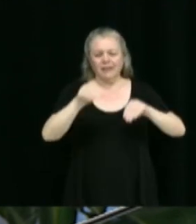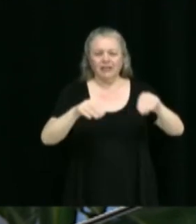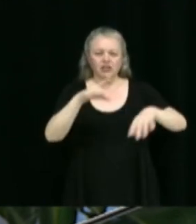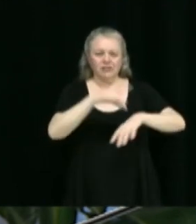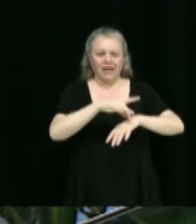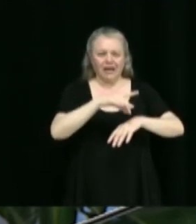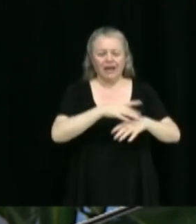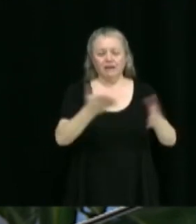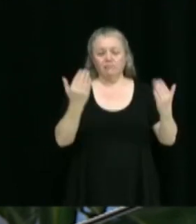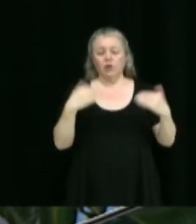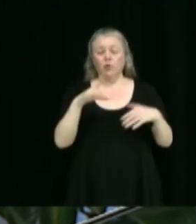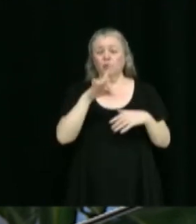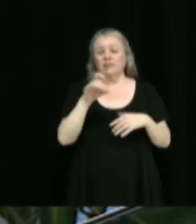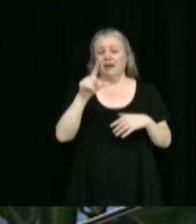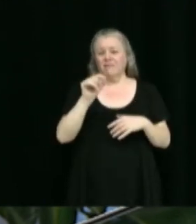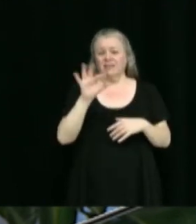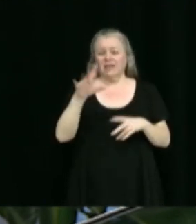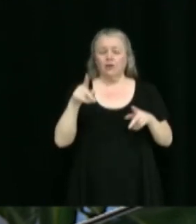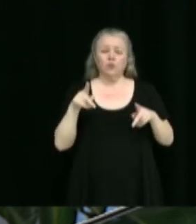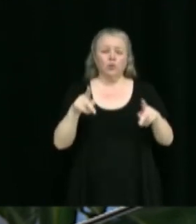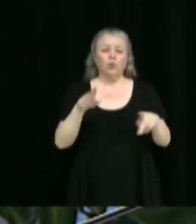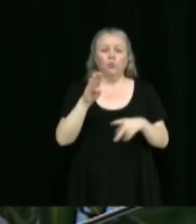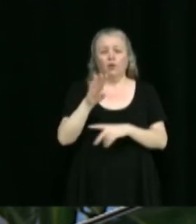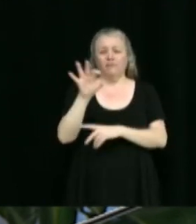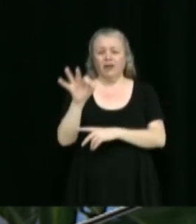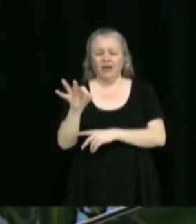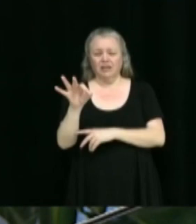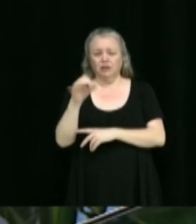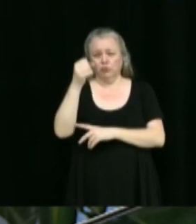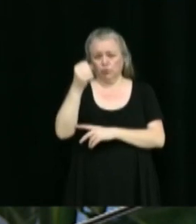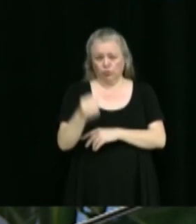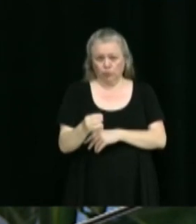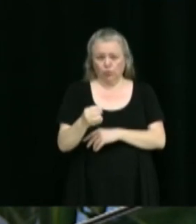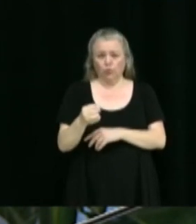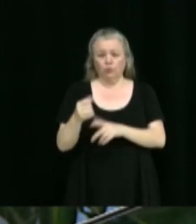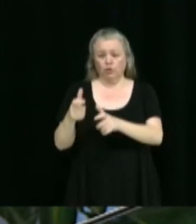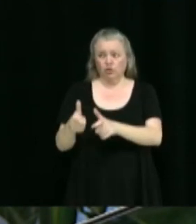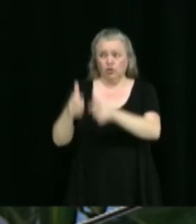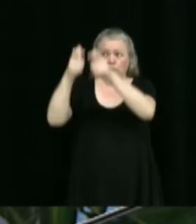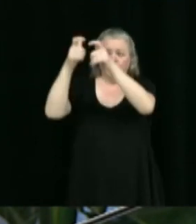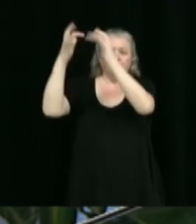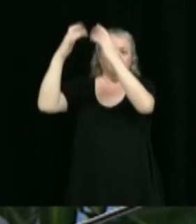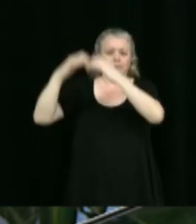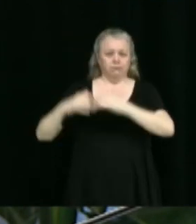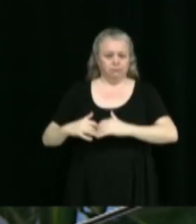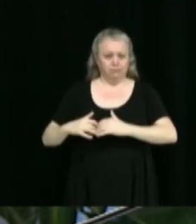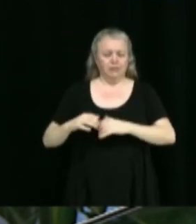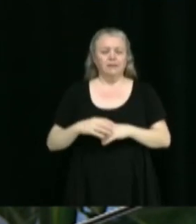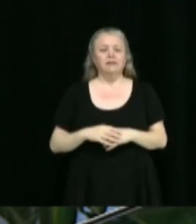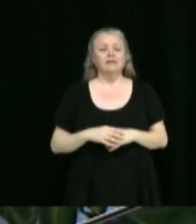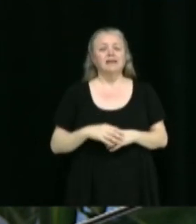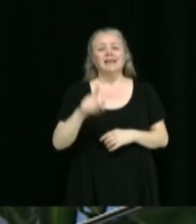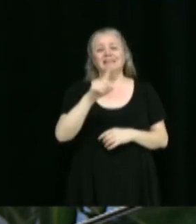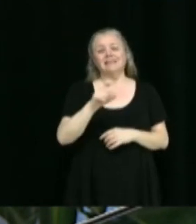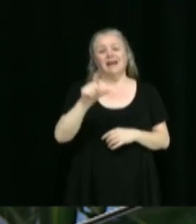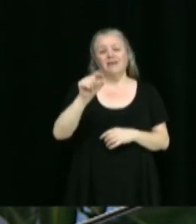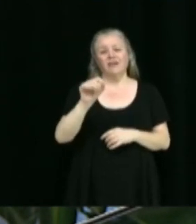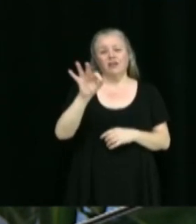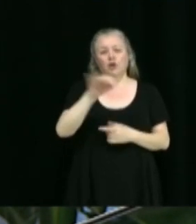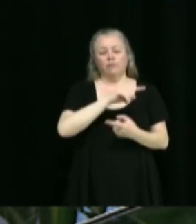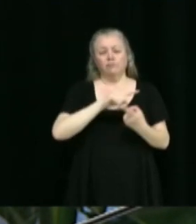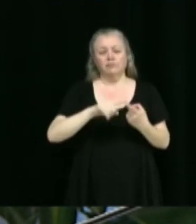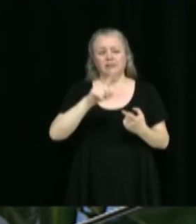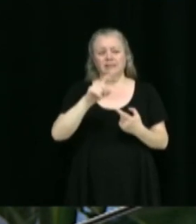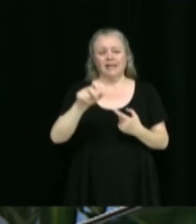boulevards des Bois-Franc-Sud pour la démolition de la cheminée du bâtiment principal, pour le 129 à 137